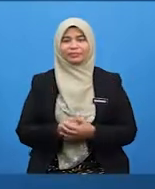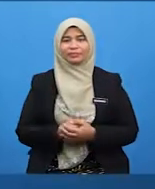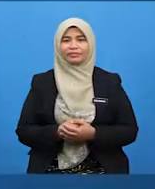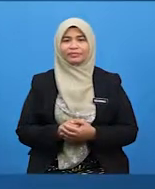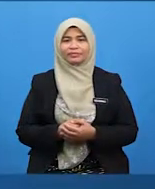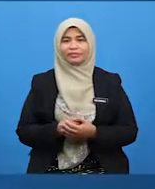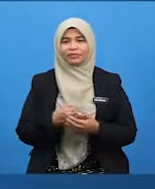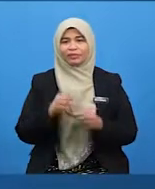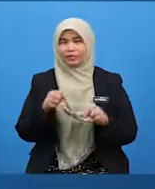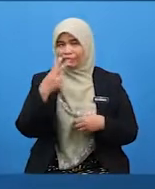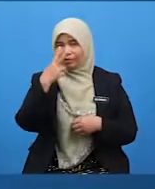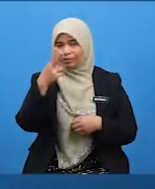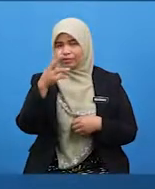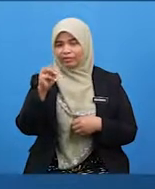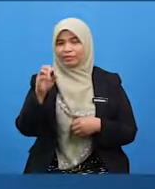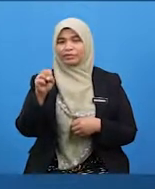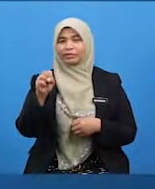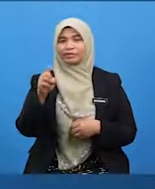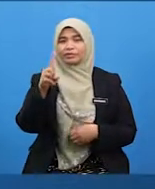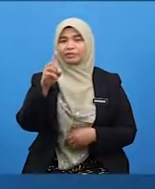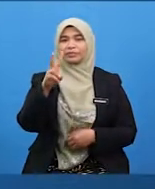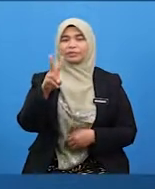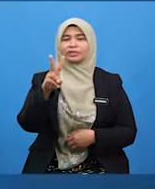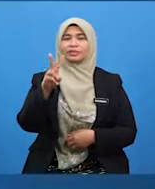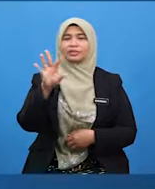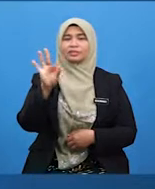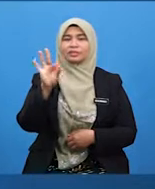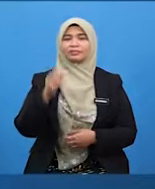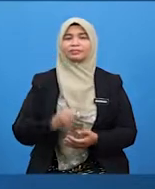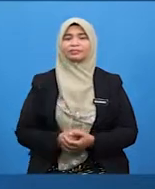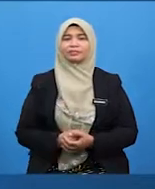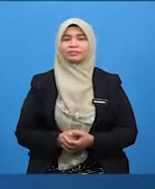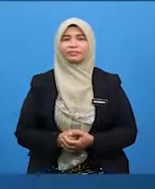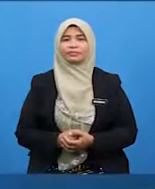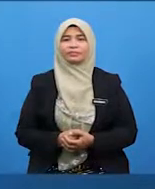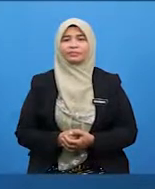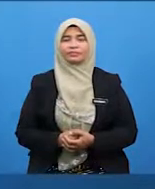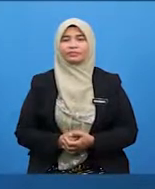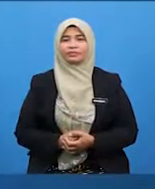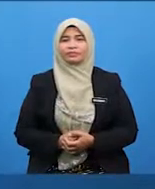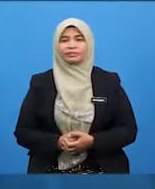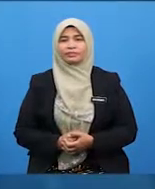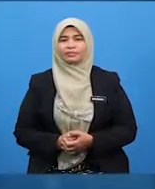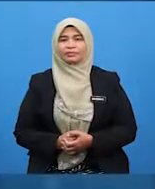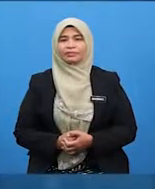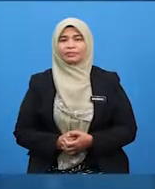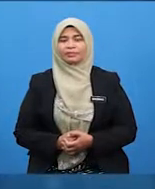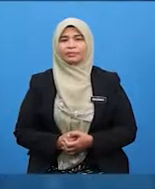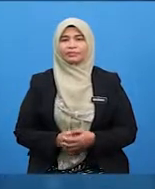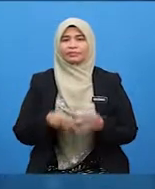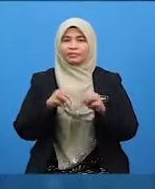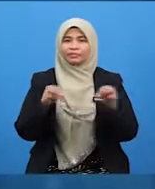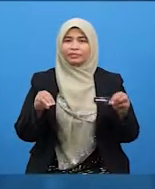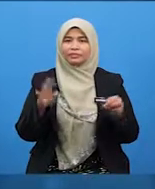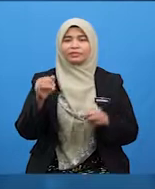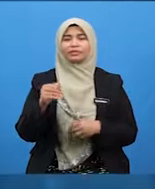Sila buka muka surat 129 Mari kita mulakan Murid-murid